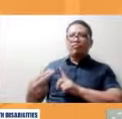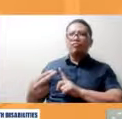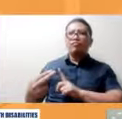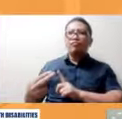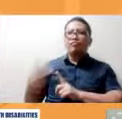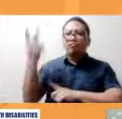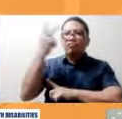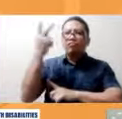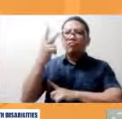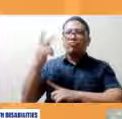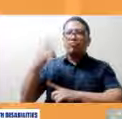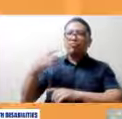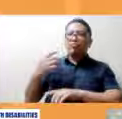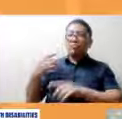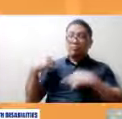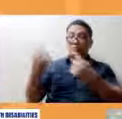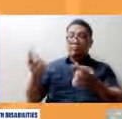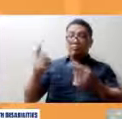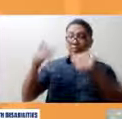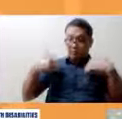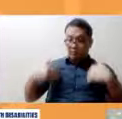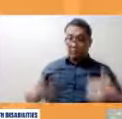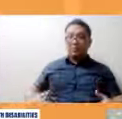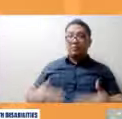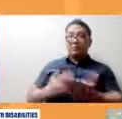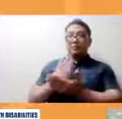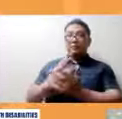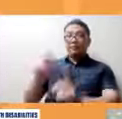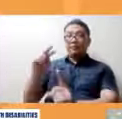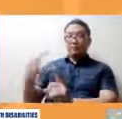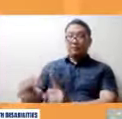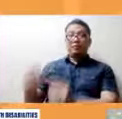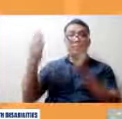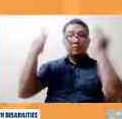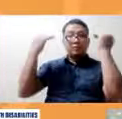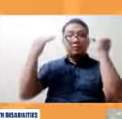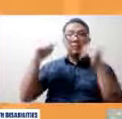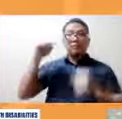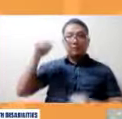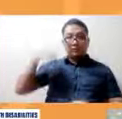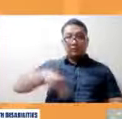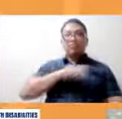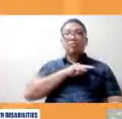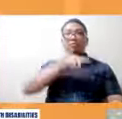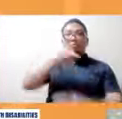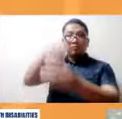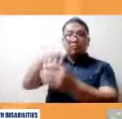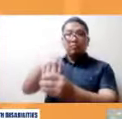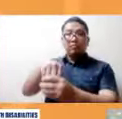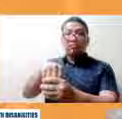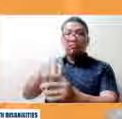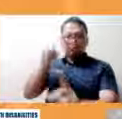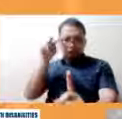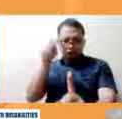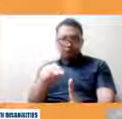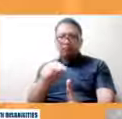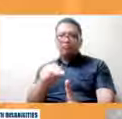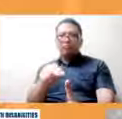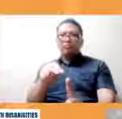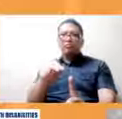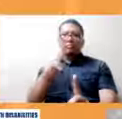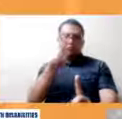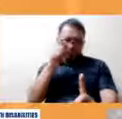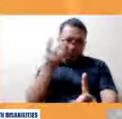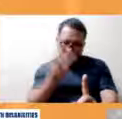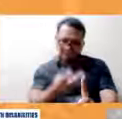from the human rights perspective sana doon na tayo unti unti unti natin